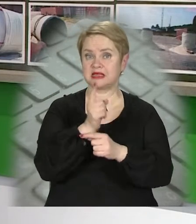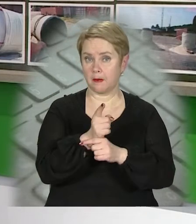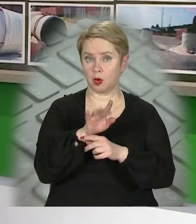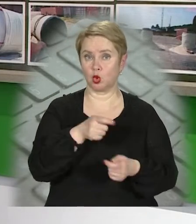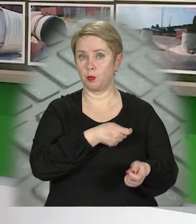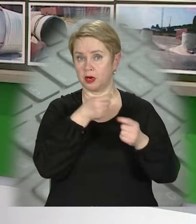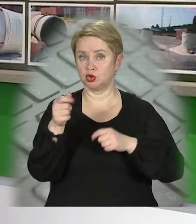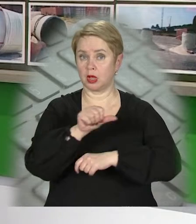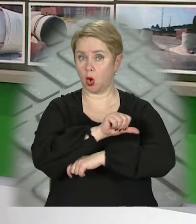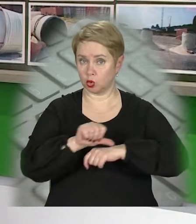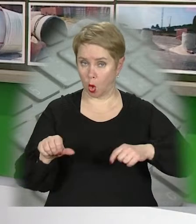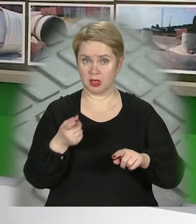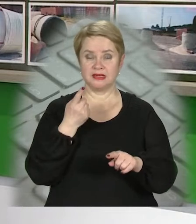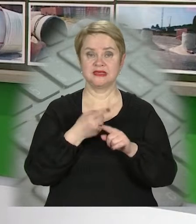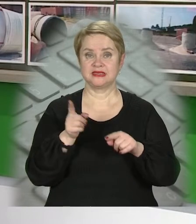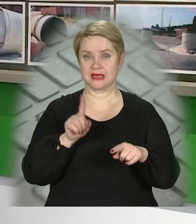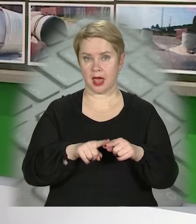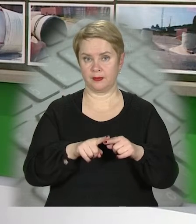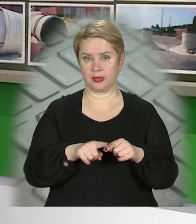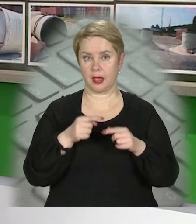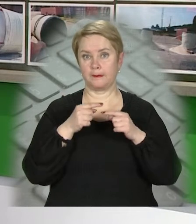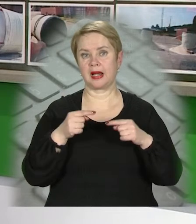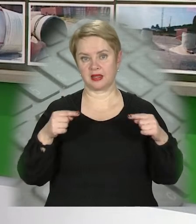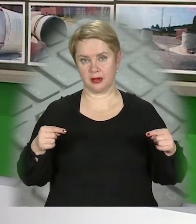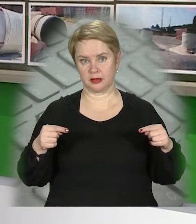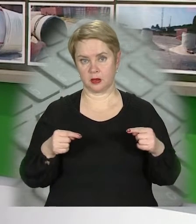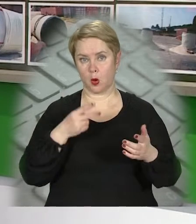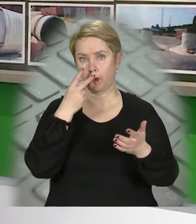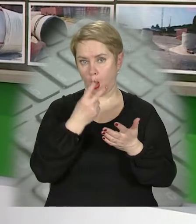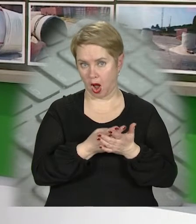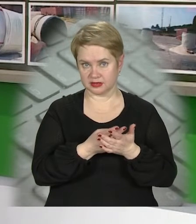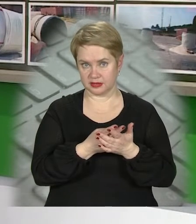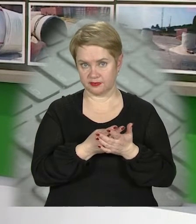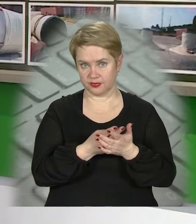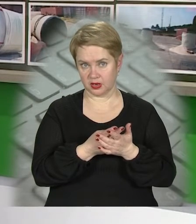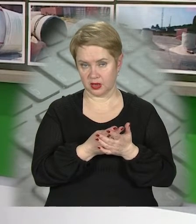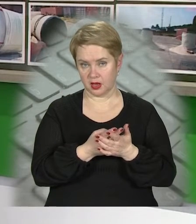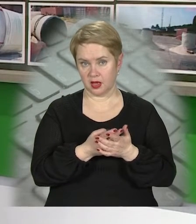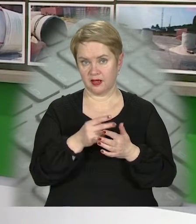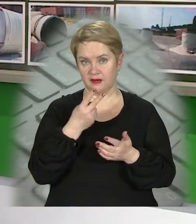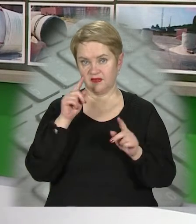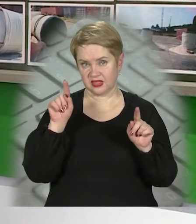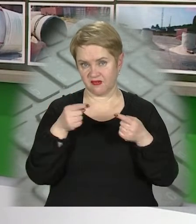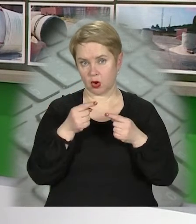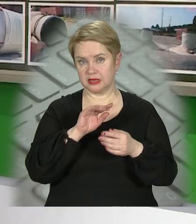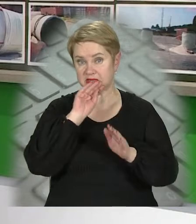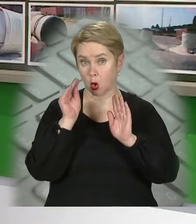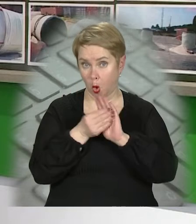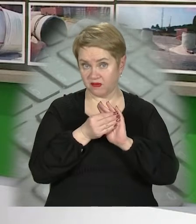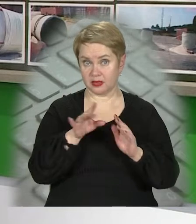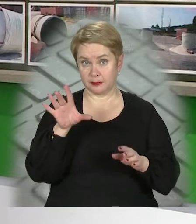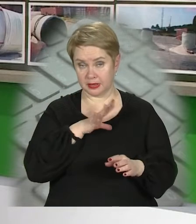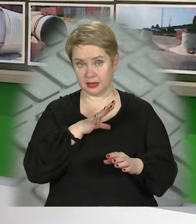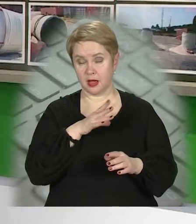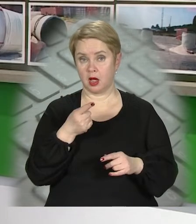переміщення через митний кордон. Це предмети, показані відтворені ті чи інші схованки, які